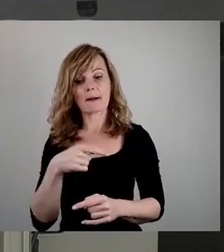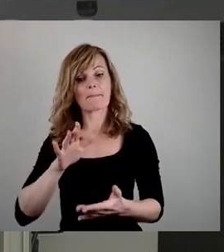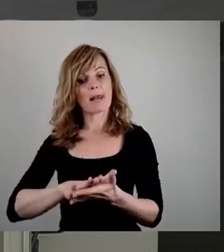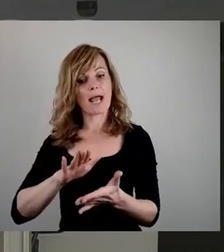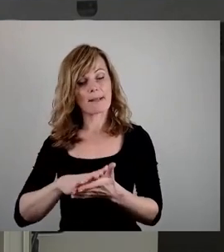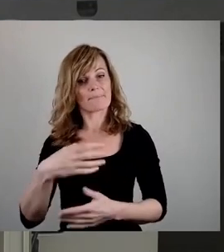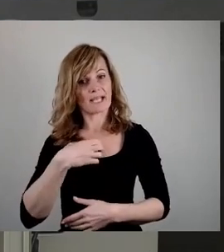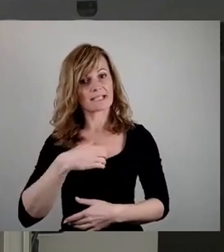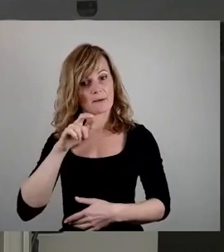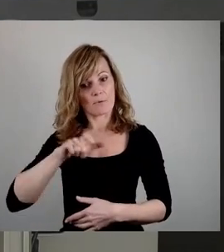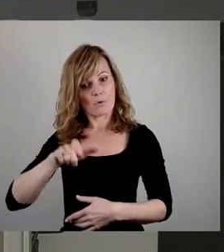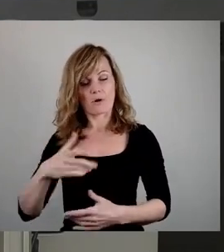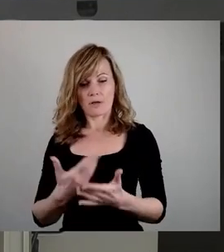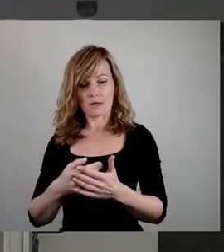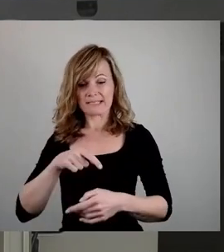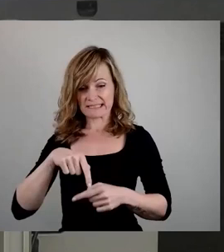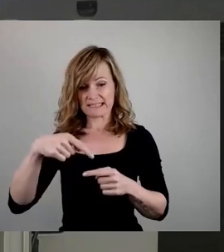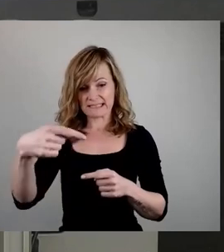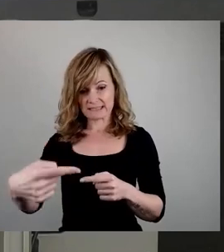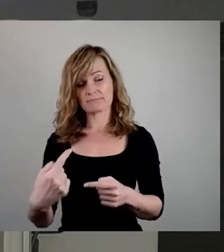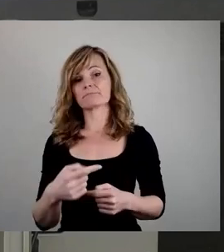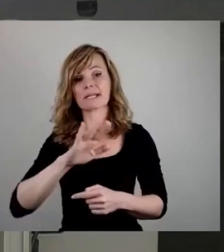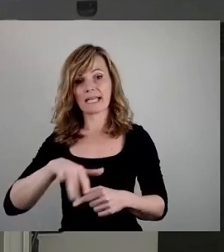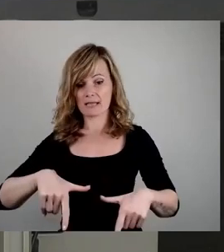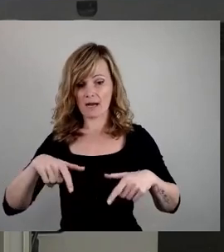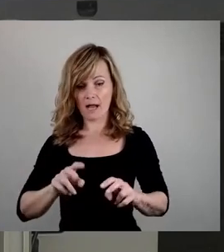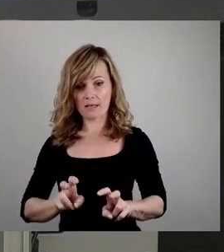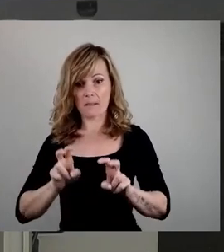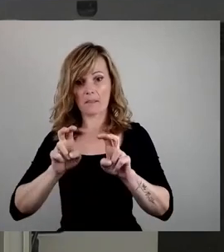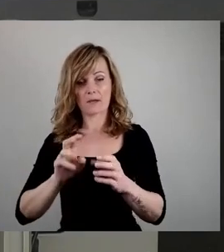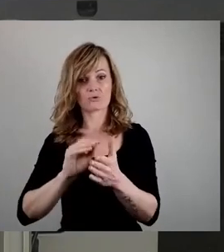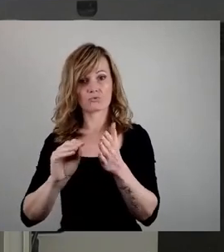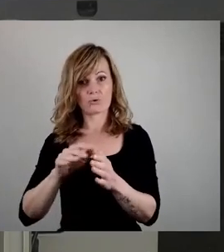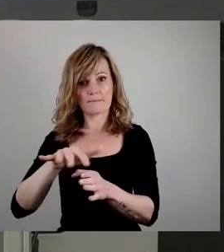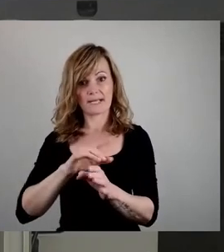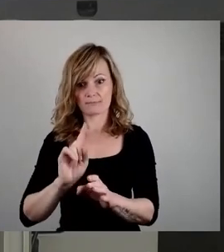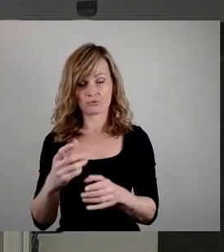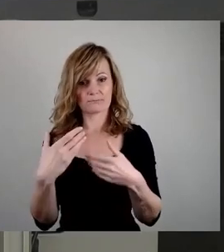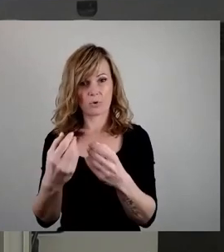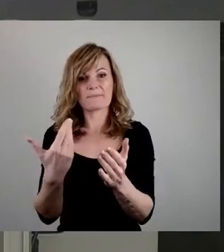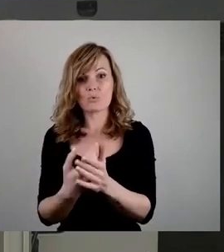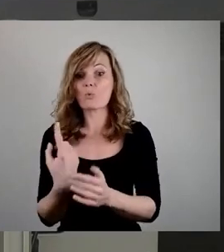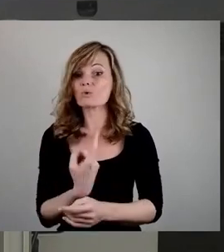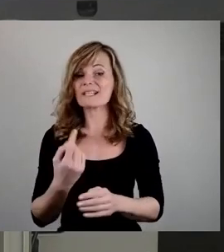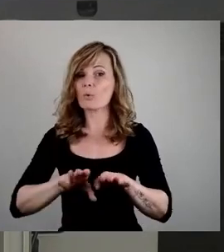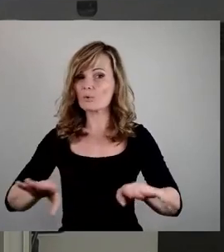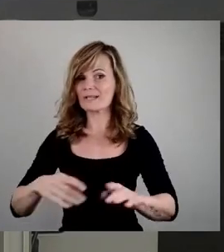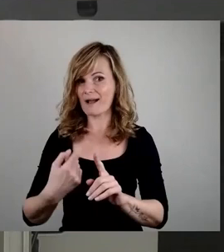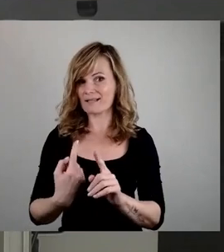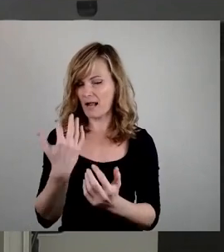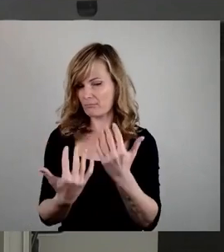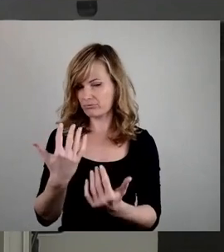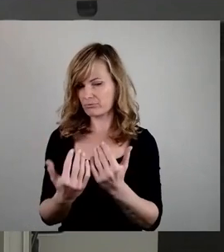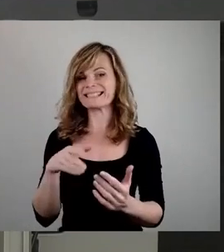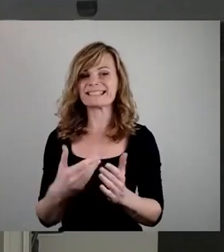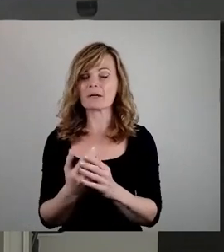und müssen sozusagen nach dem Kindergarten hier einen Schulplatz bekommen. Also das ist sozusagen die Zahlengrundlage. Das heißt, wir haben tatsächlich ein Riesenproblem